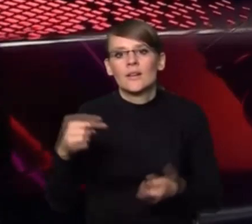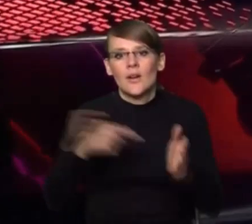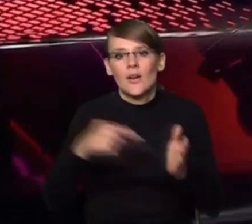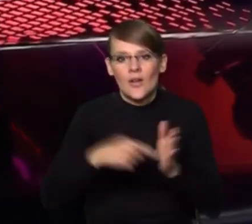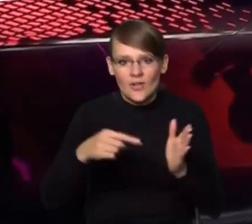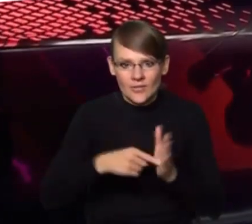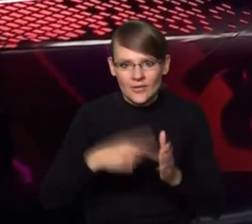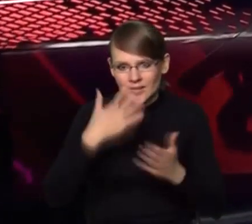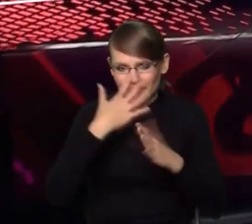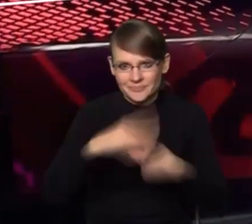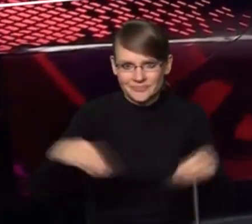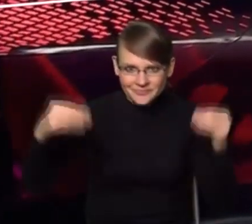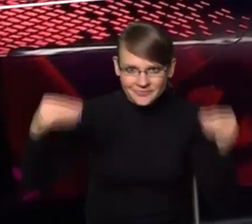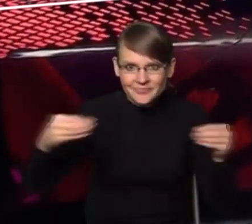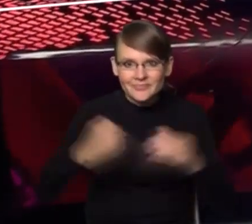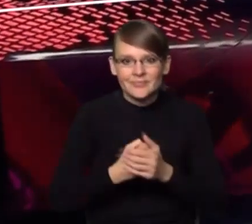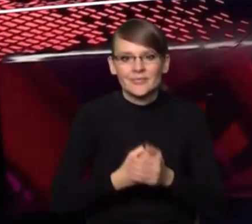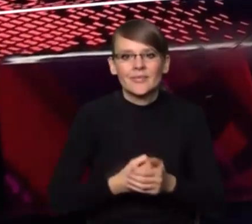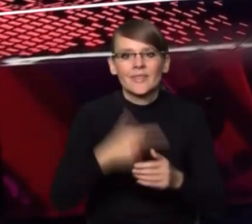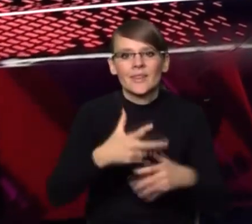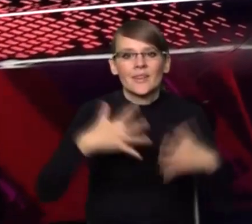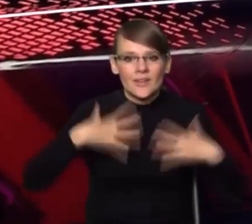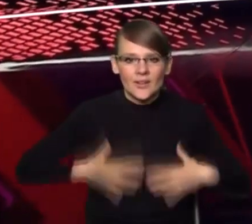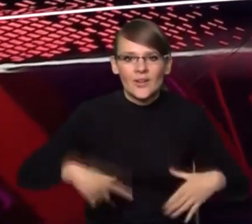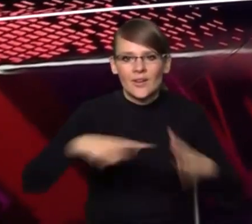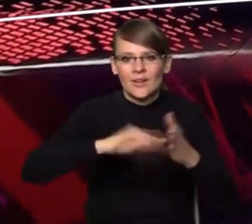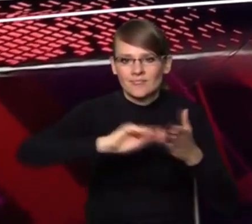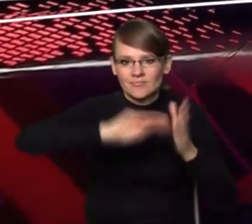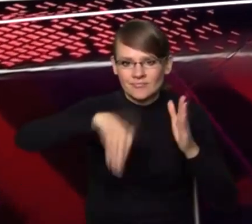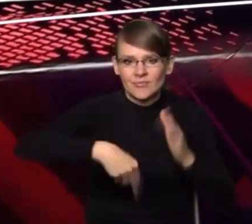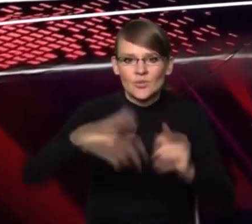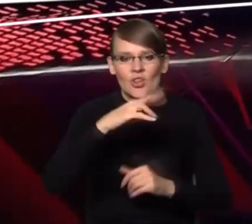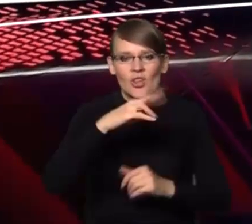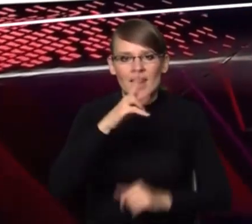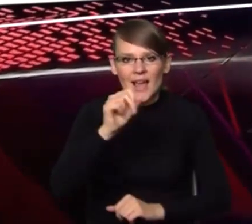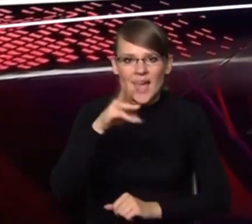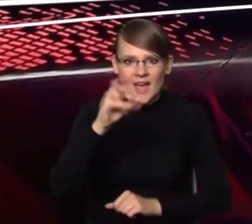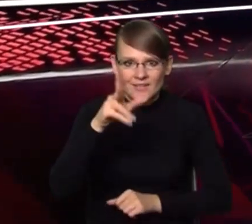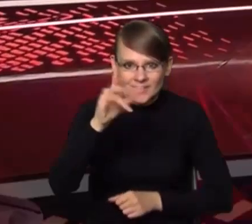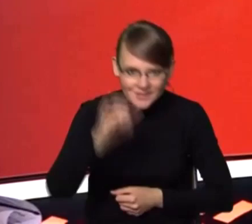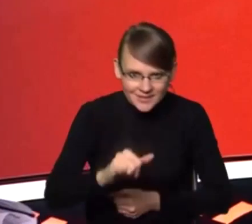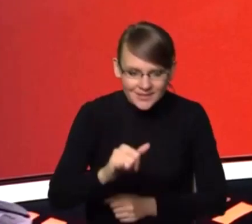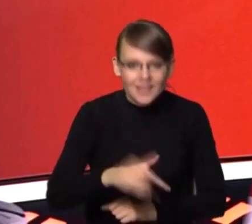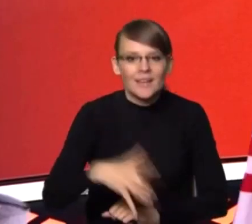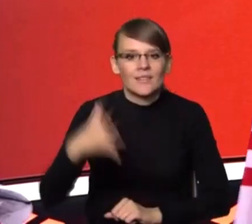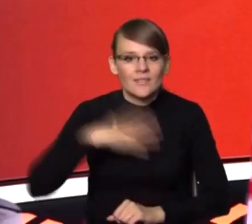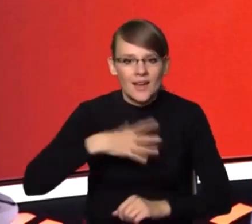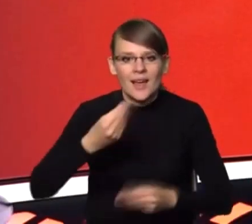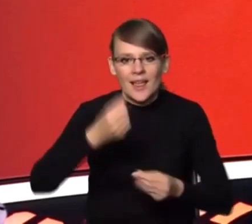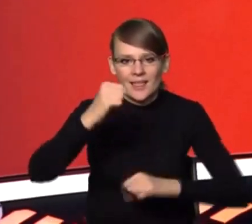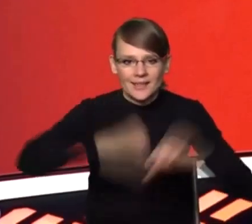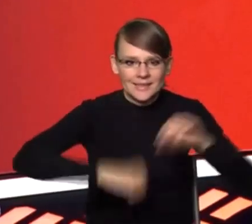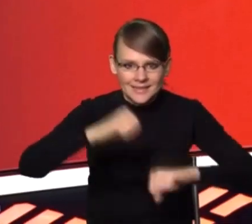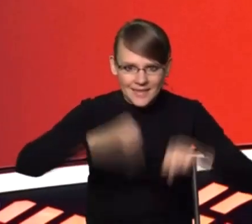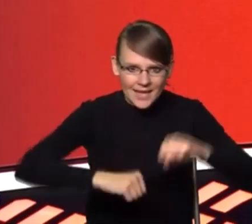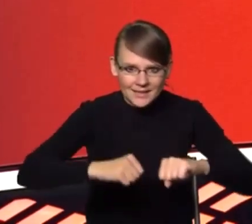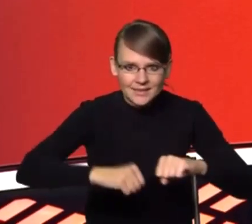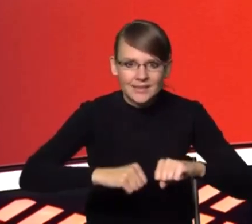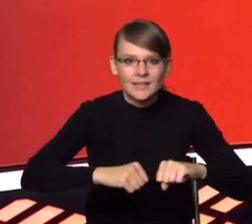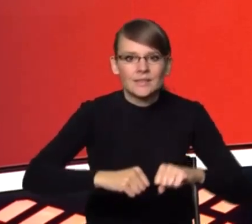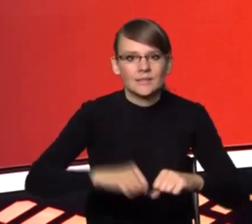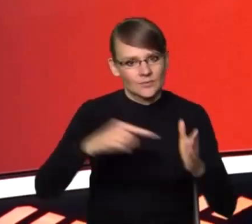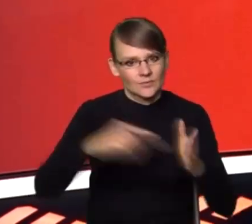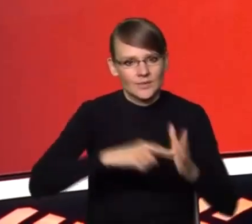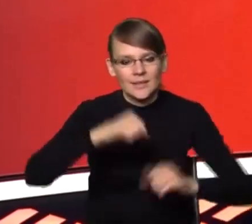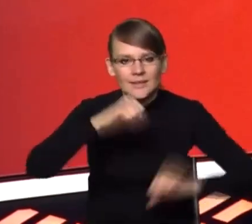Na koszulce jest autograf Mariusza Czerkawskiego, także zachęcamy do licytacji, bo to są licytacje oczywiście